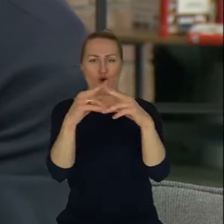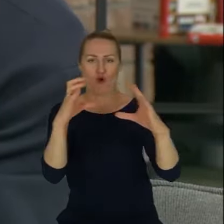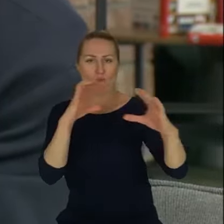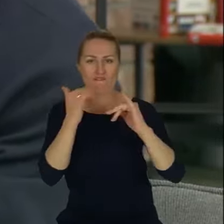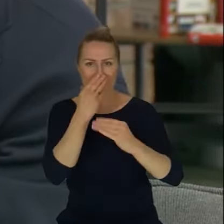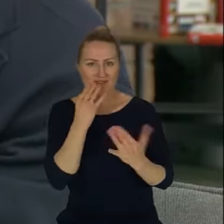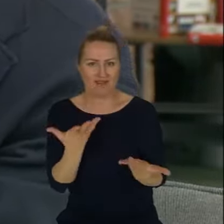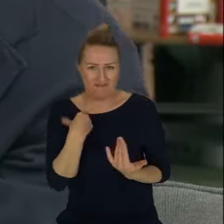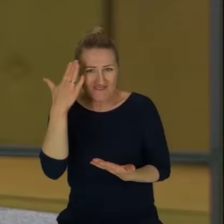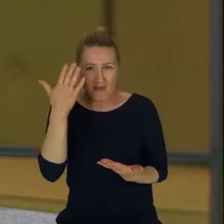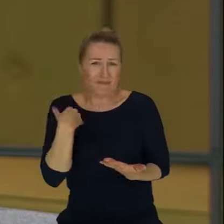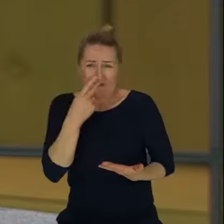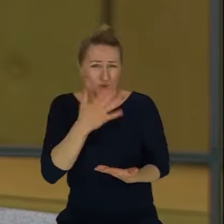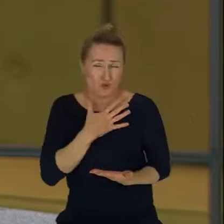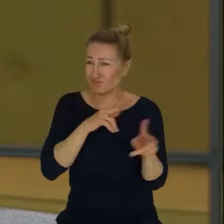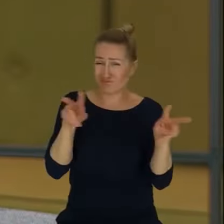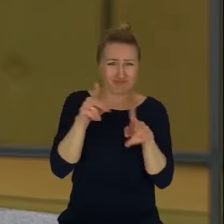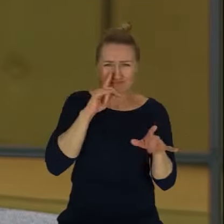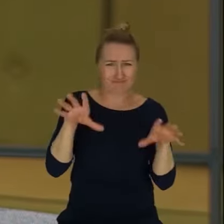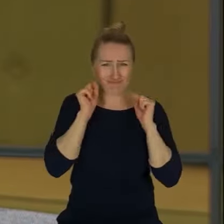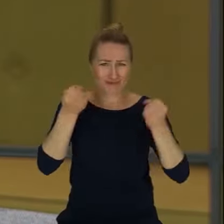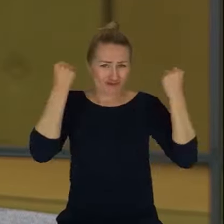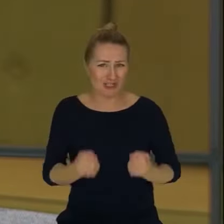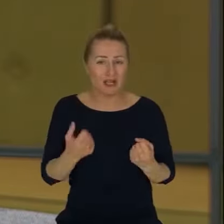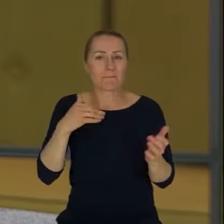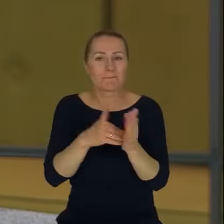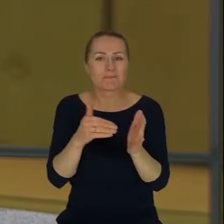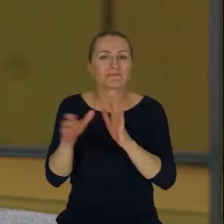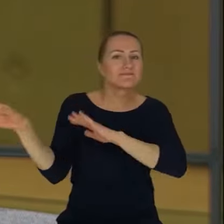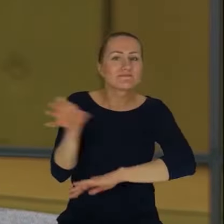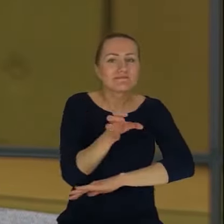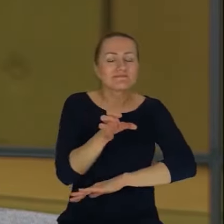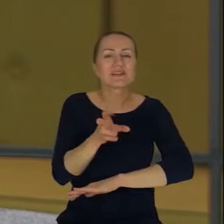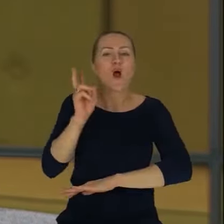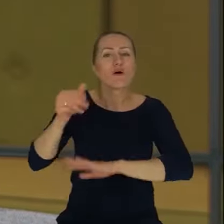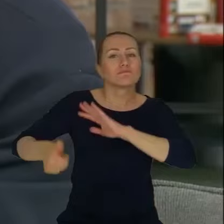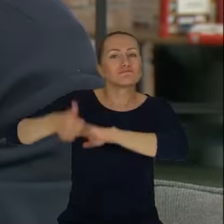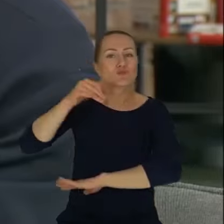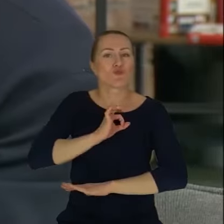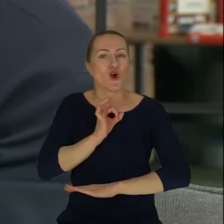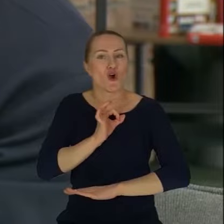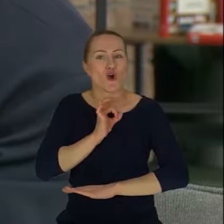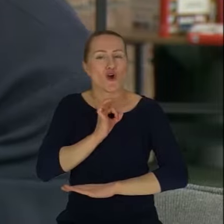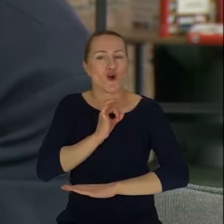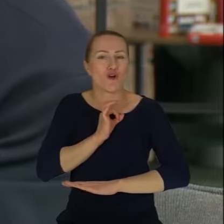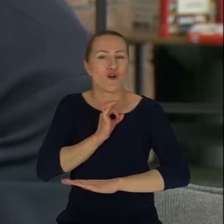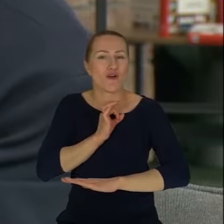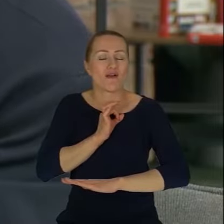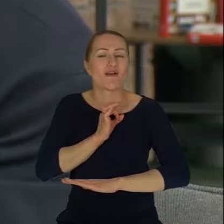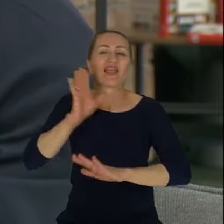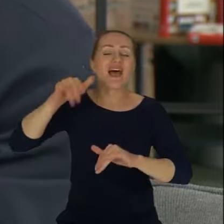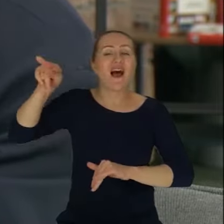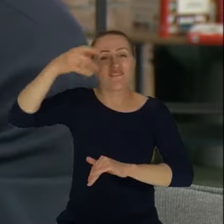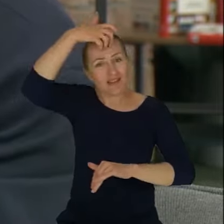ciężej. No nie tylko potrzebny jest nam Trump, prawda? Każdy ma swoich, że tak powiem, cudzysłowiu, Trumpów. I wydaje mi się, że te warunki są